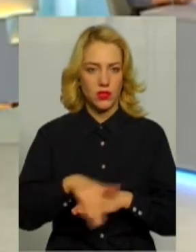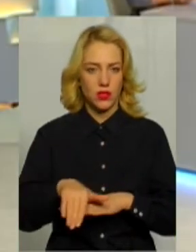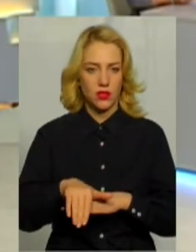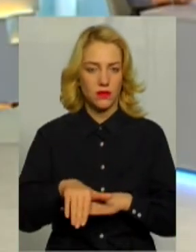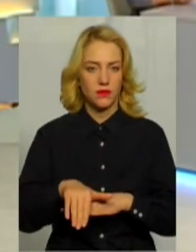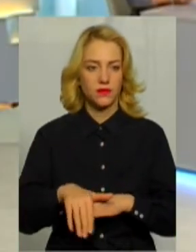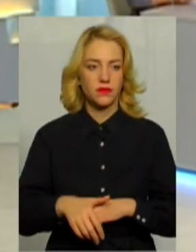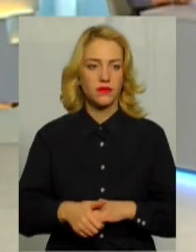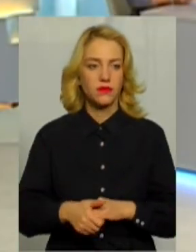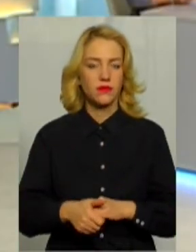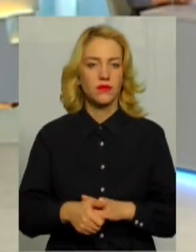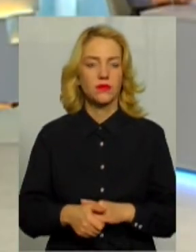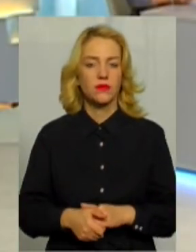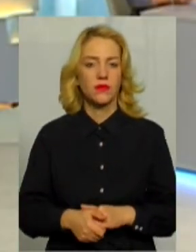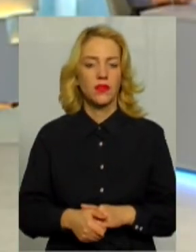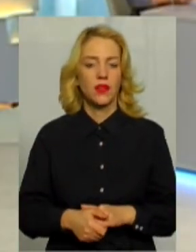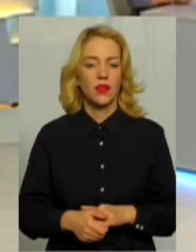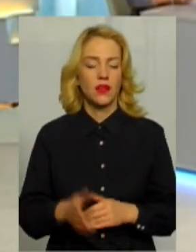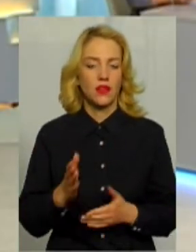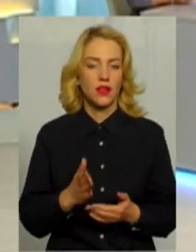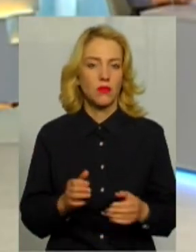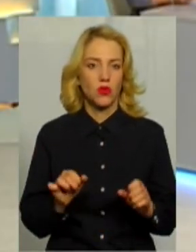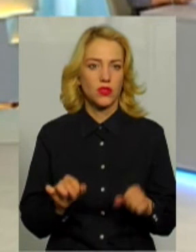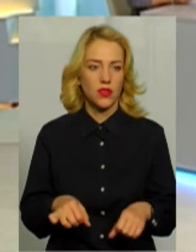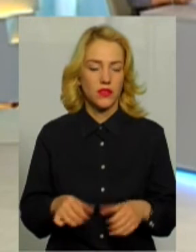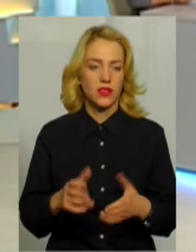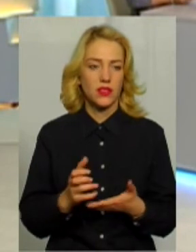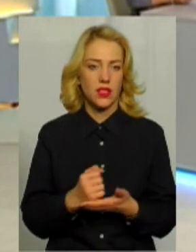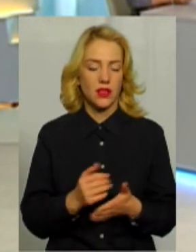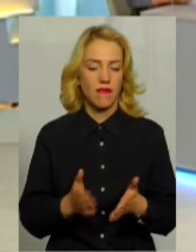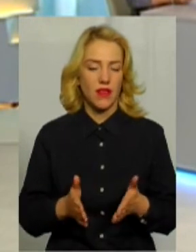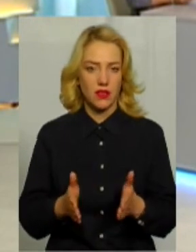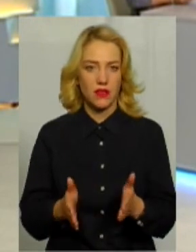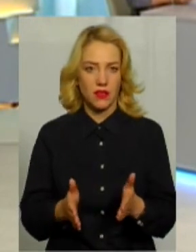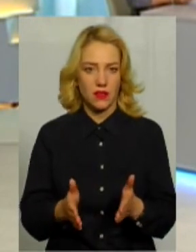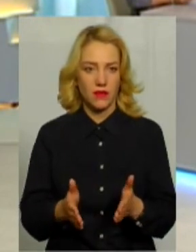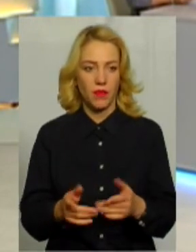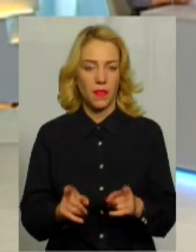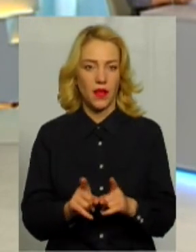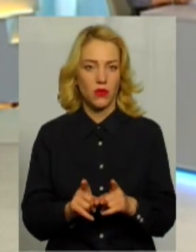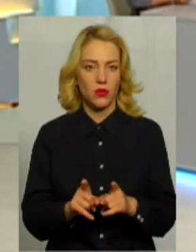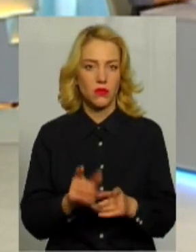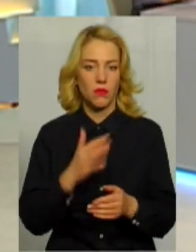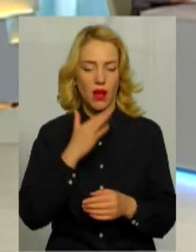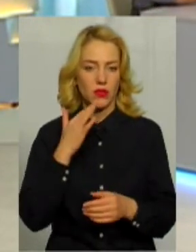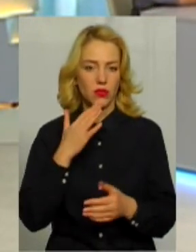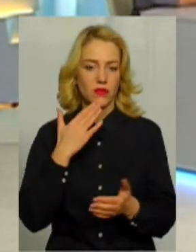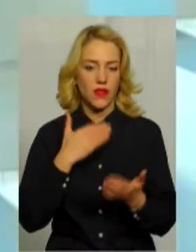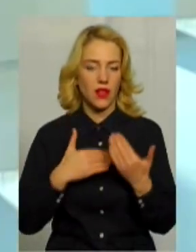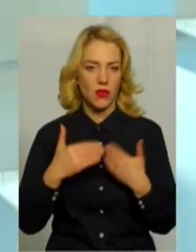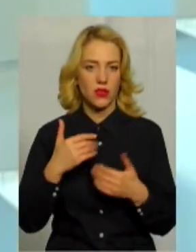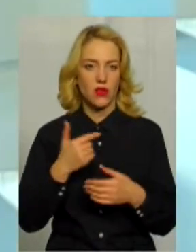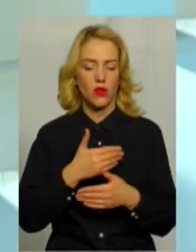є можливість знайти вихід. І також багато до нас звертаються